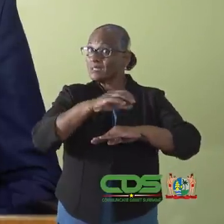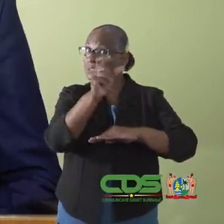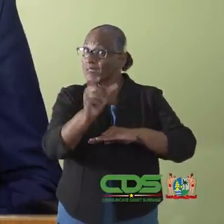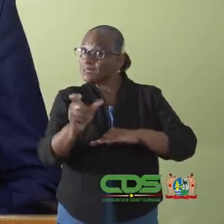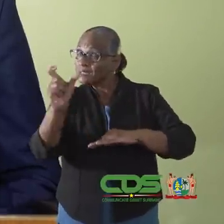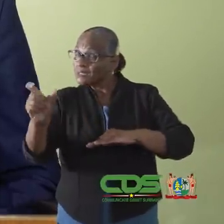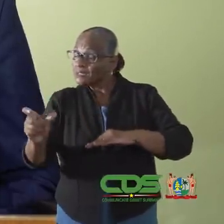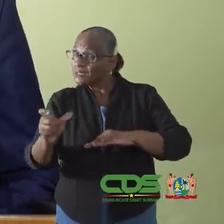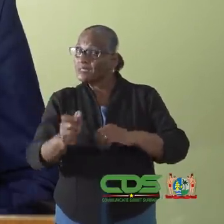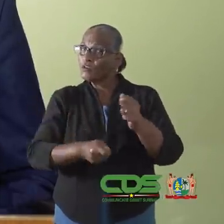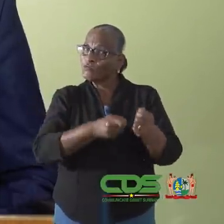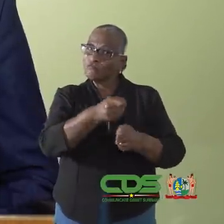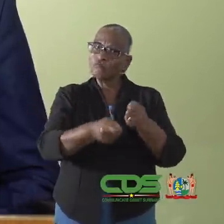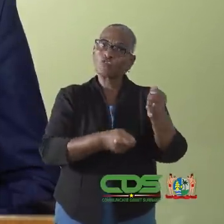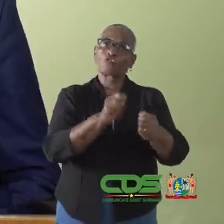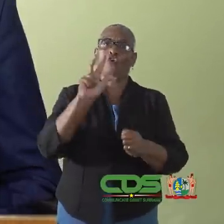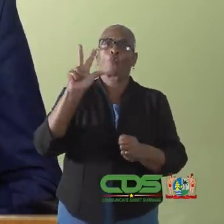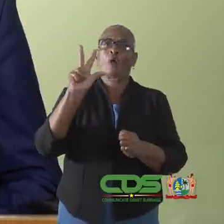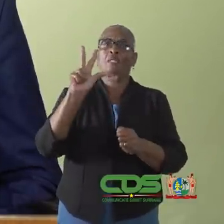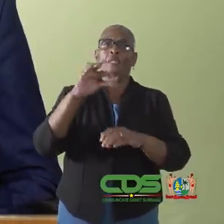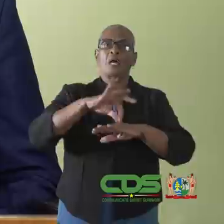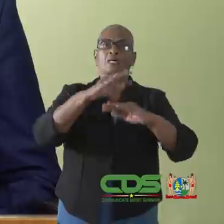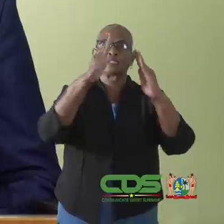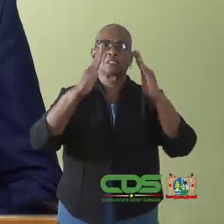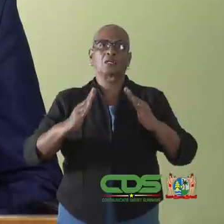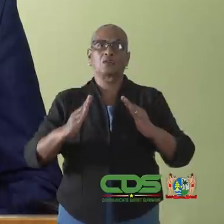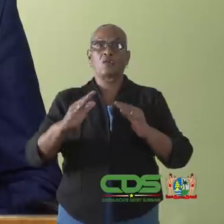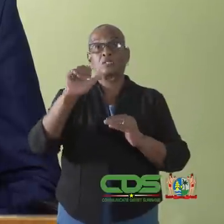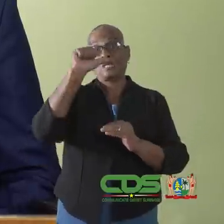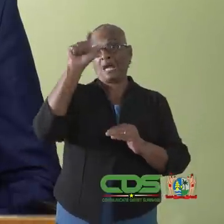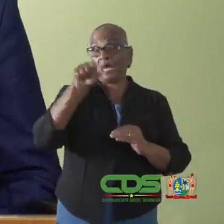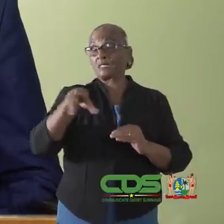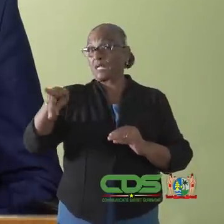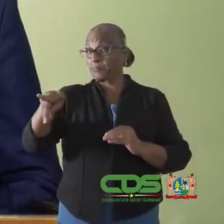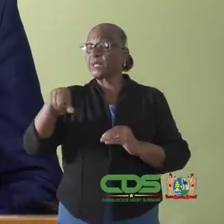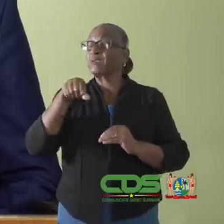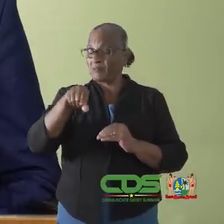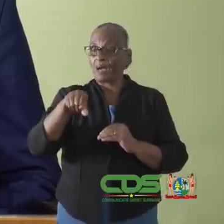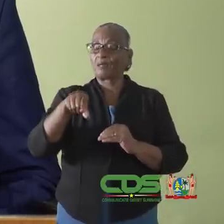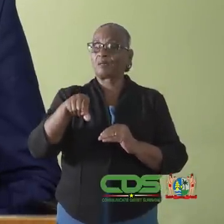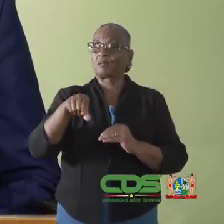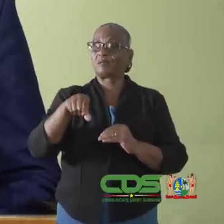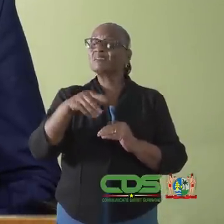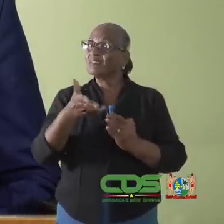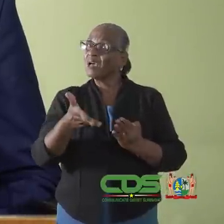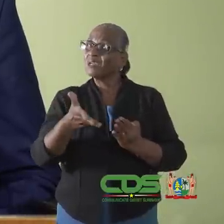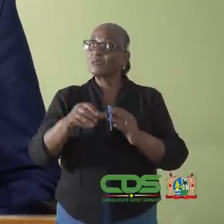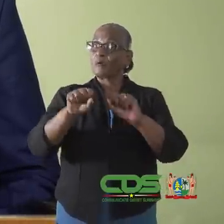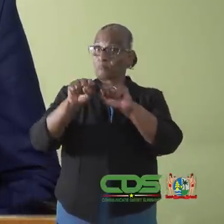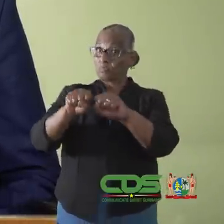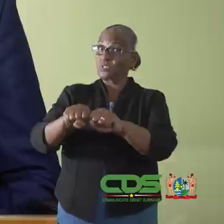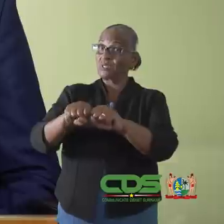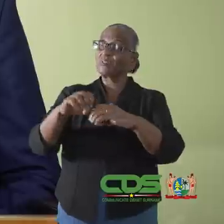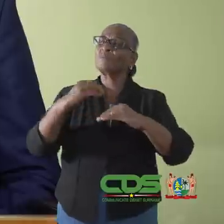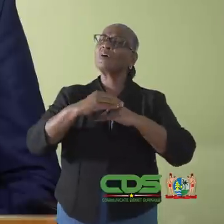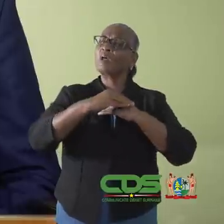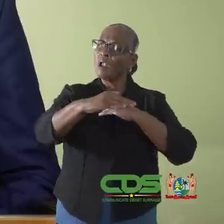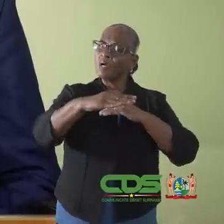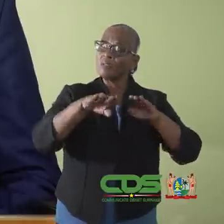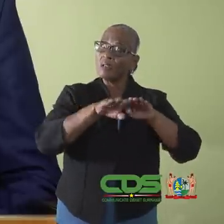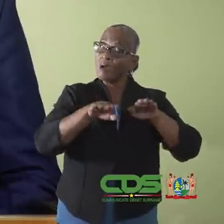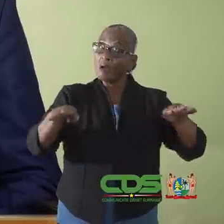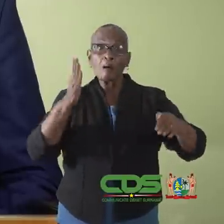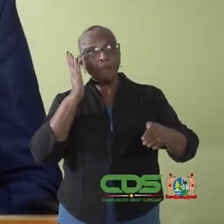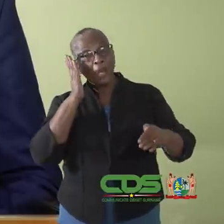patiënten liggen op onze verpleegafdelingen van het WANICA ziekenhuis en Academie ziekenhuis Paramaribo. Daarmee is de